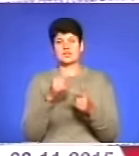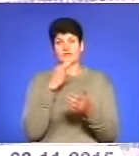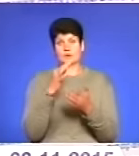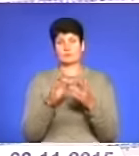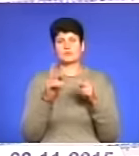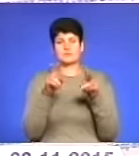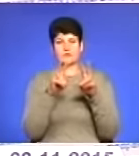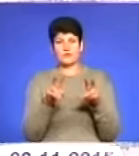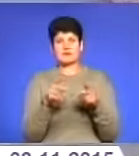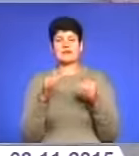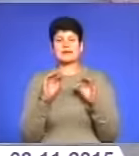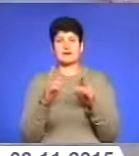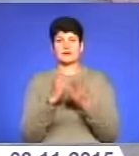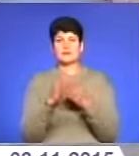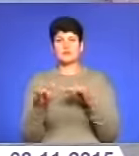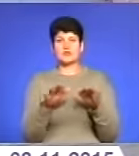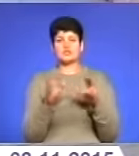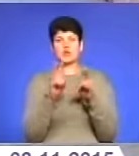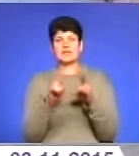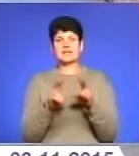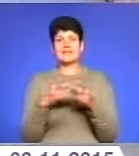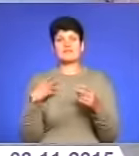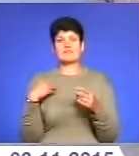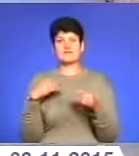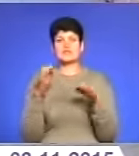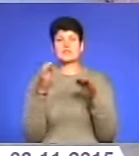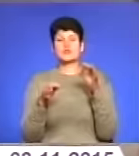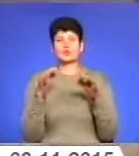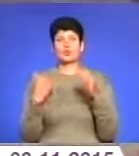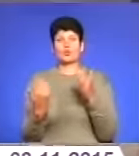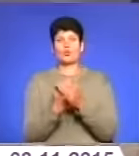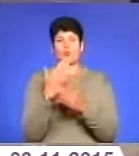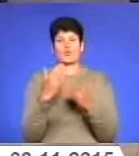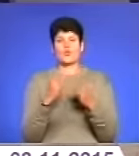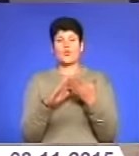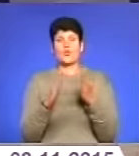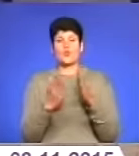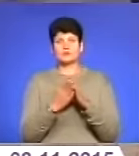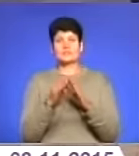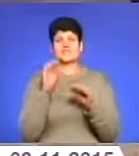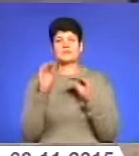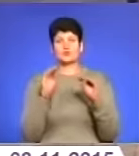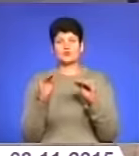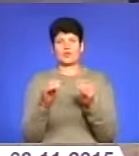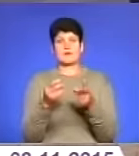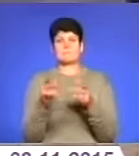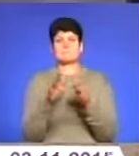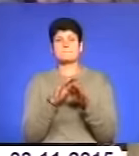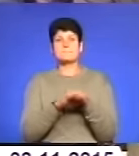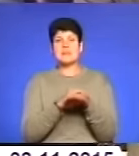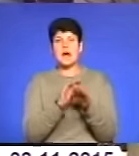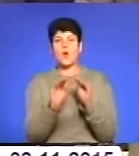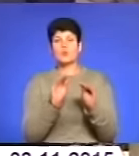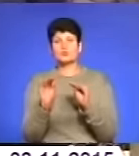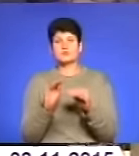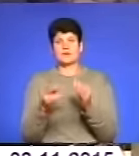розгортаються події, чи розглядатиме Львівський суд нову угоду, чи облаштує пан Роман благоустрій привокзального Майдану та